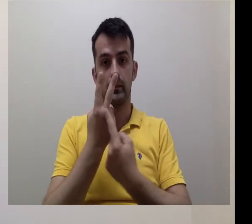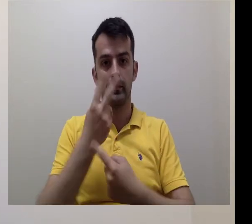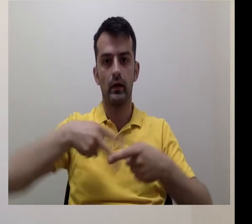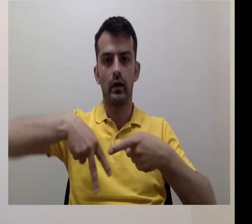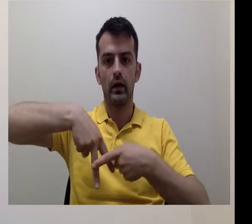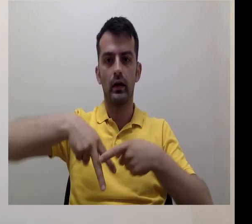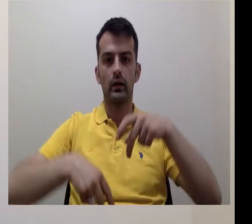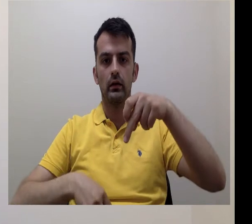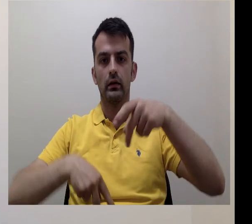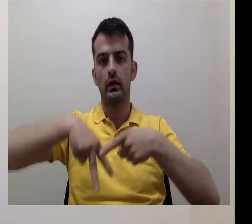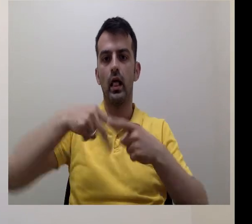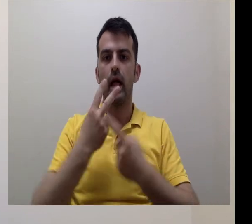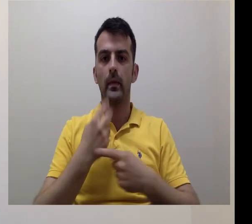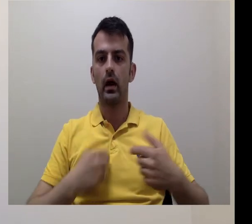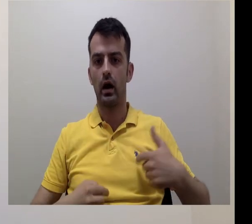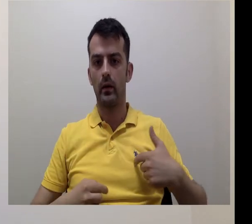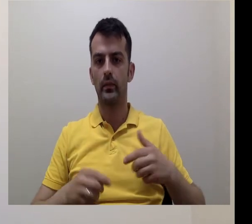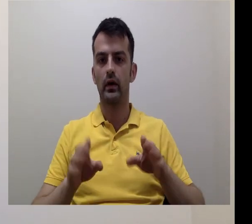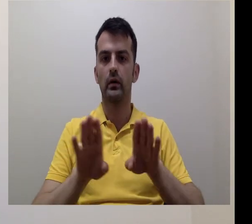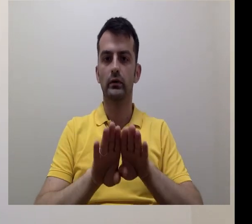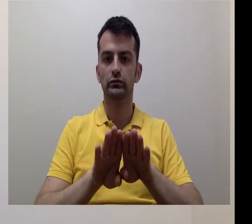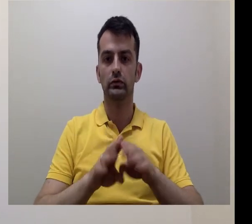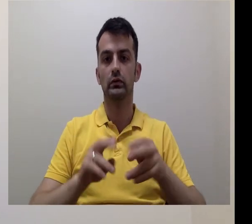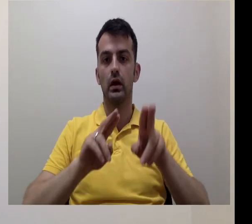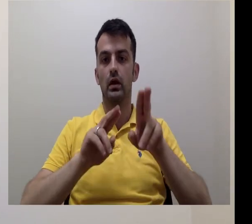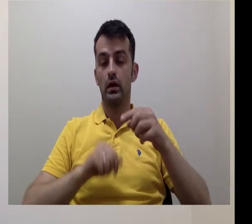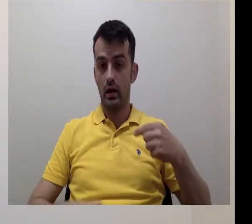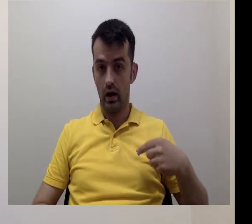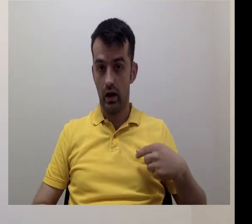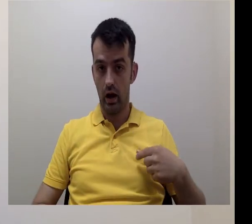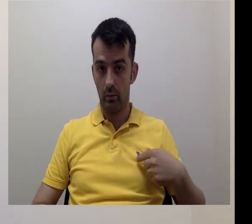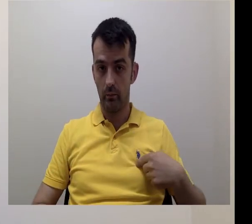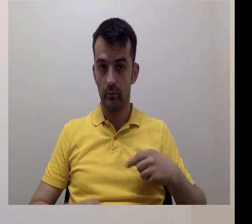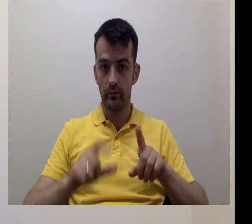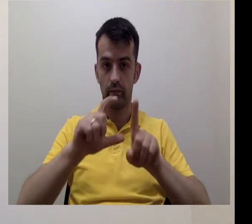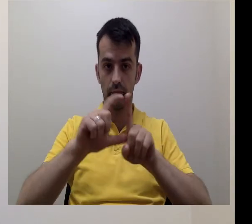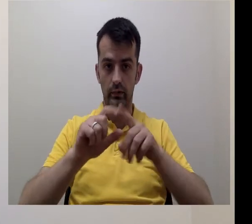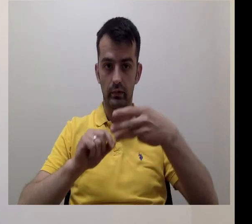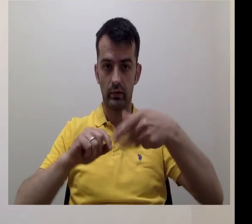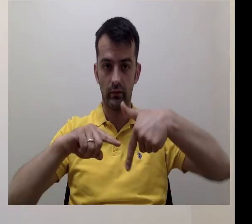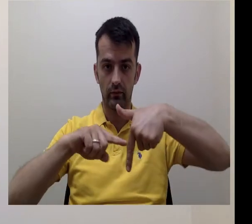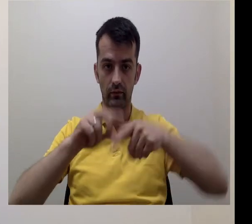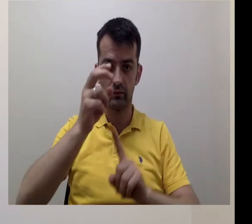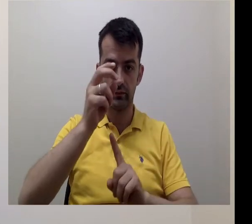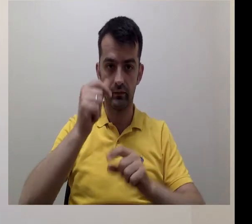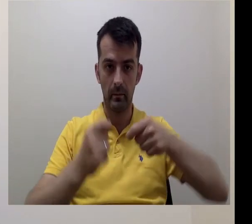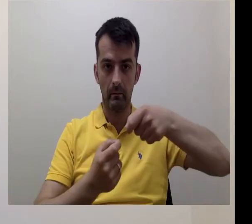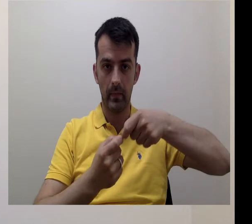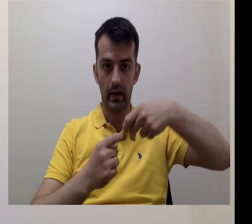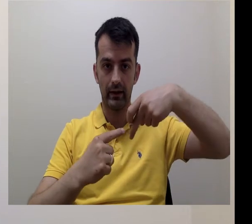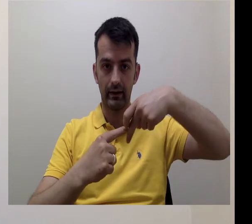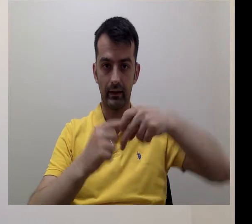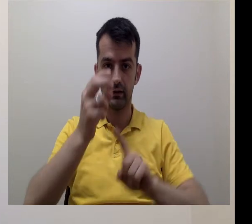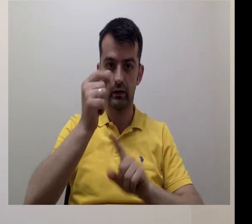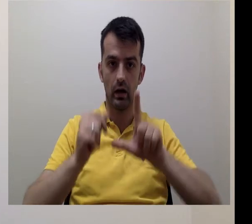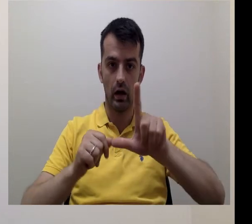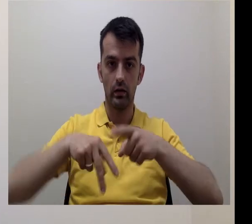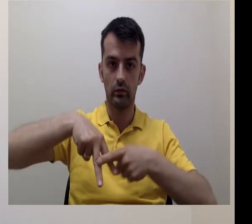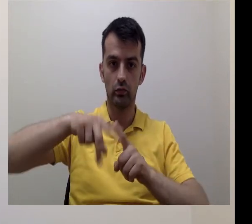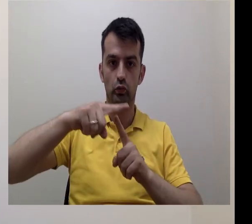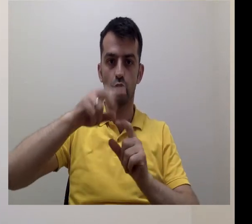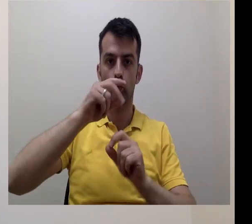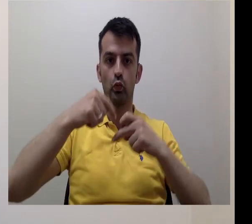Magnetik rezonans cihazına gireceğiniz zaman hamile olup olmadığınız önemli bir husustur. Magnetik alan fetüs üzerinde